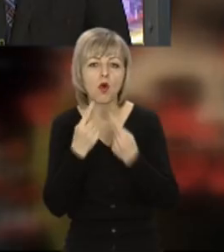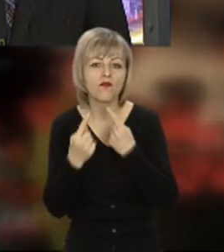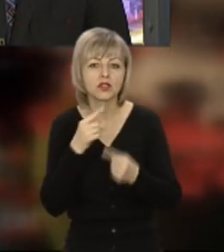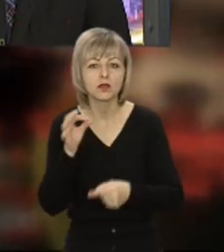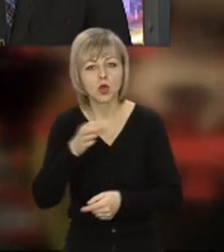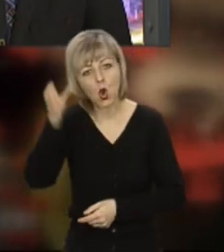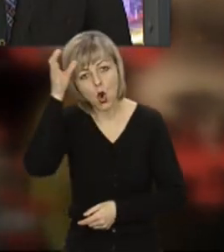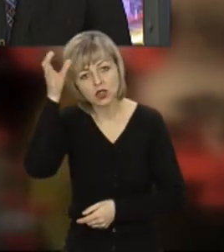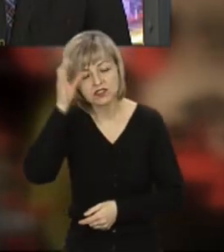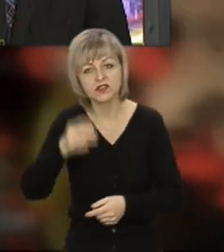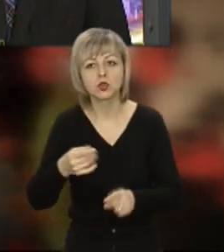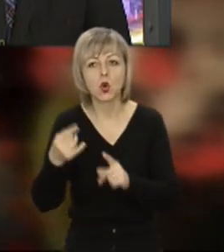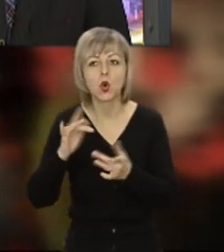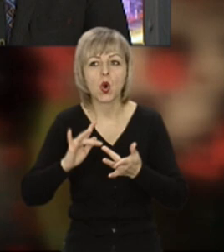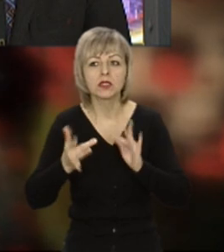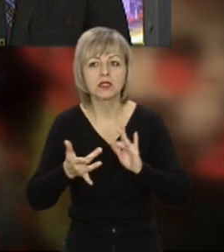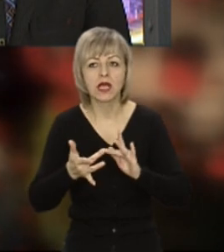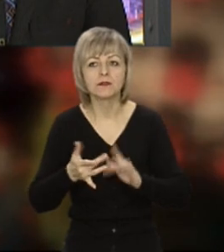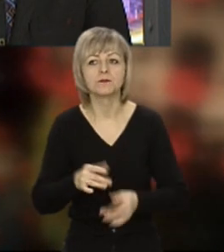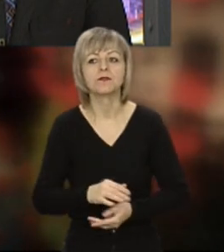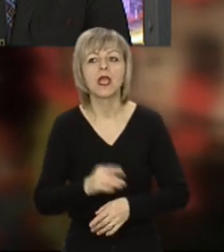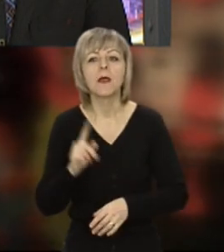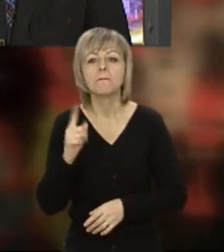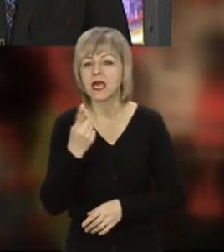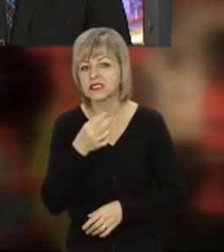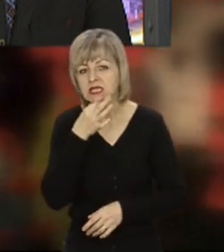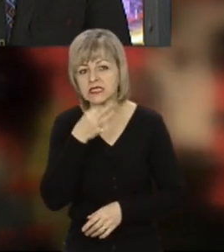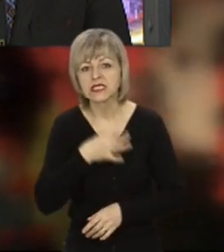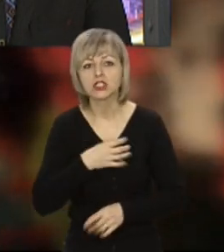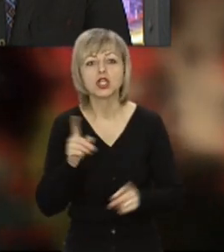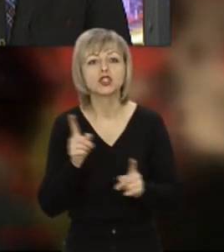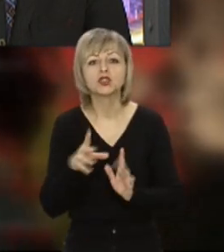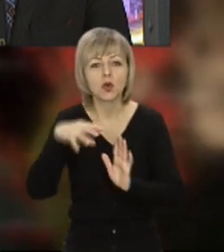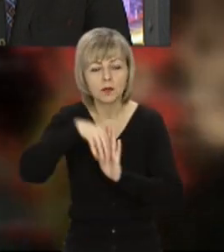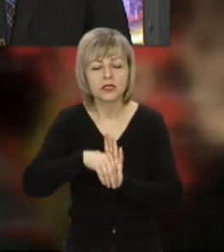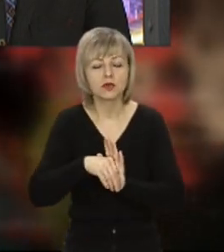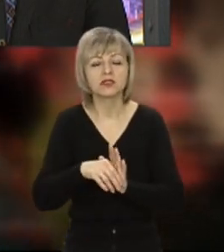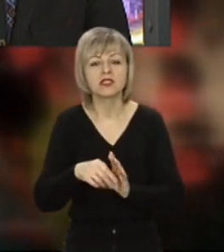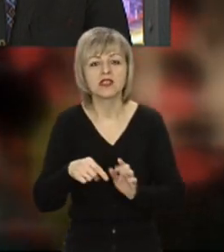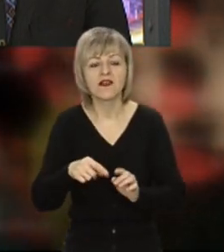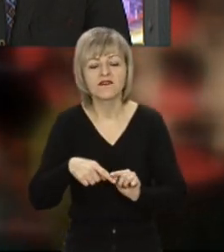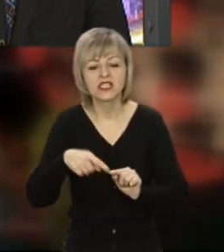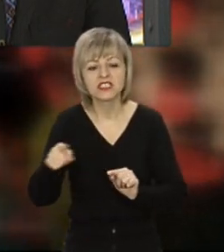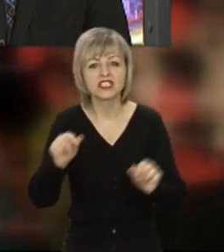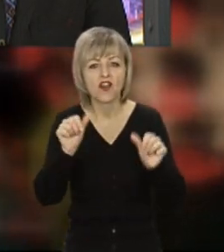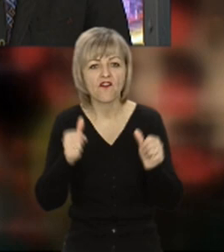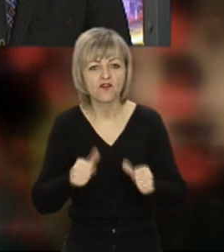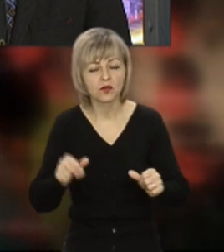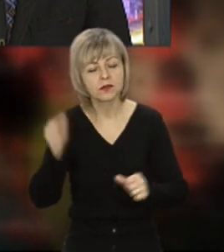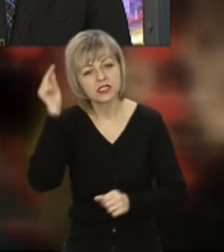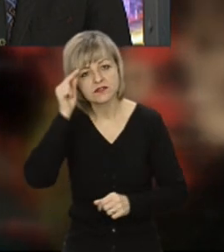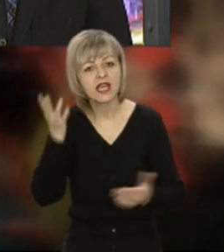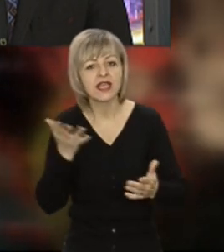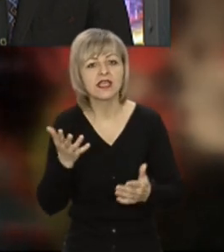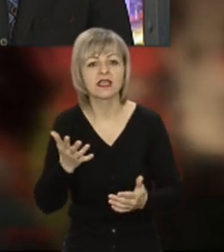освіту онлайн. Вітаю вас в студії. Отож, скажіть найперше, що передбачає дистанційний формат навчання, які його вимоги?